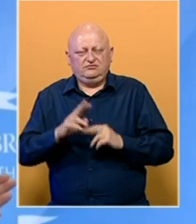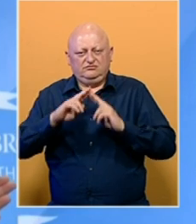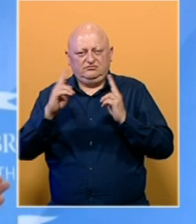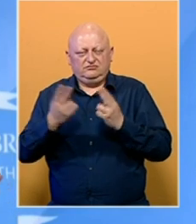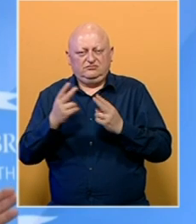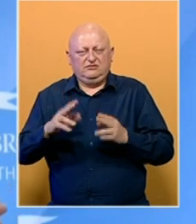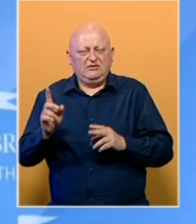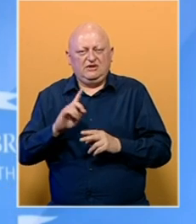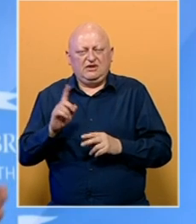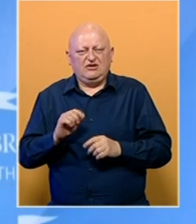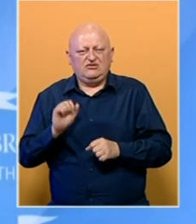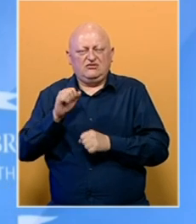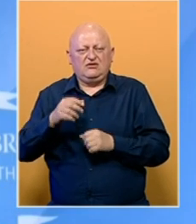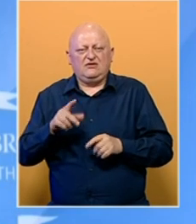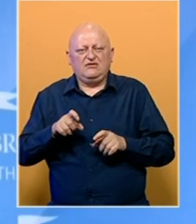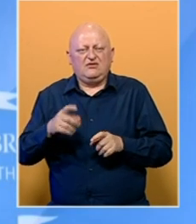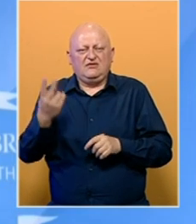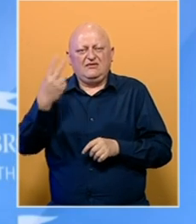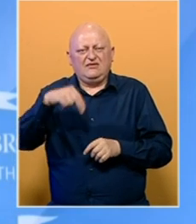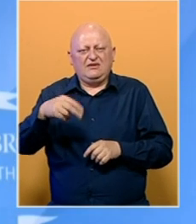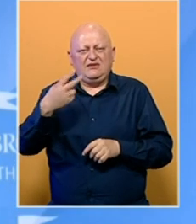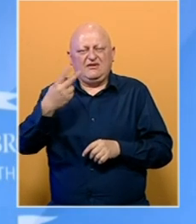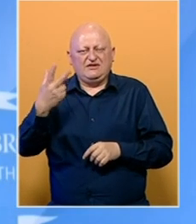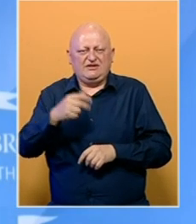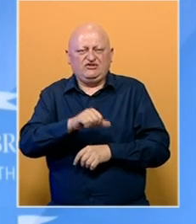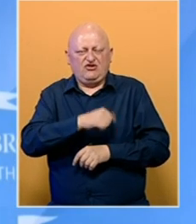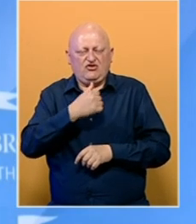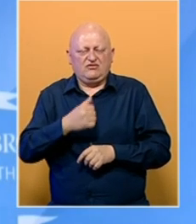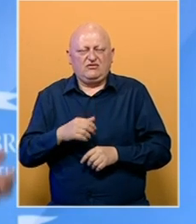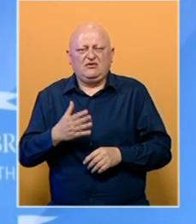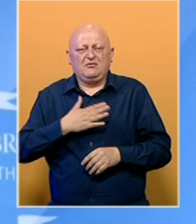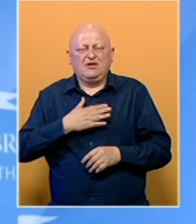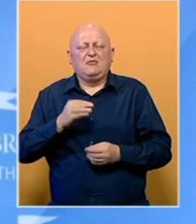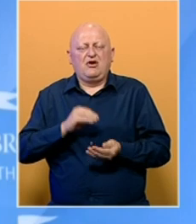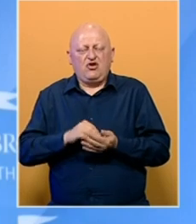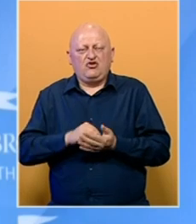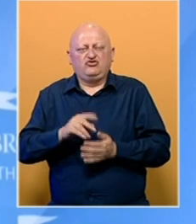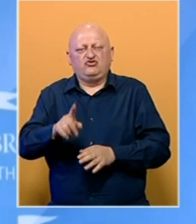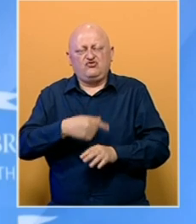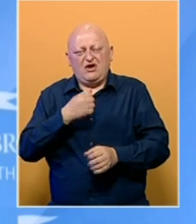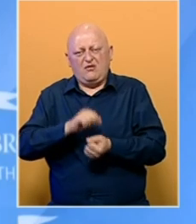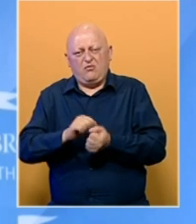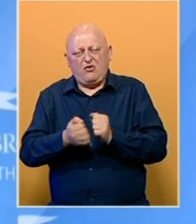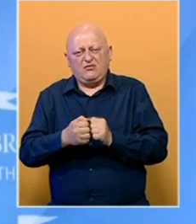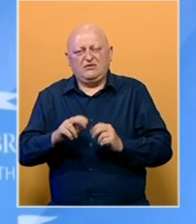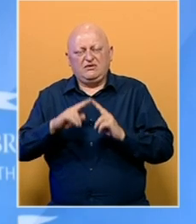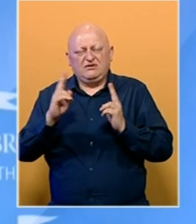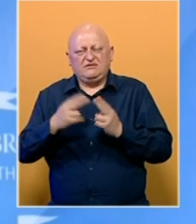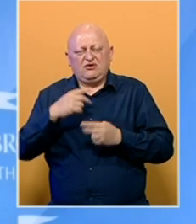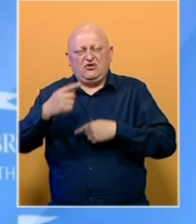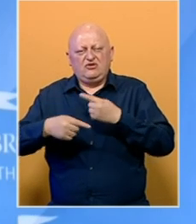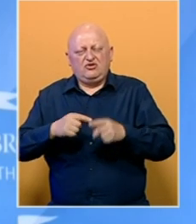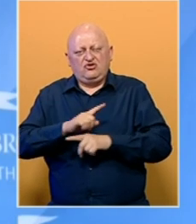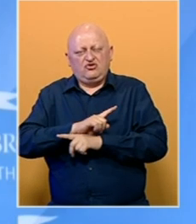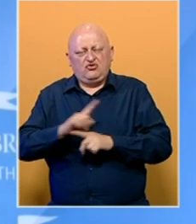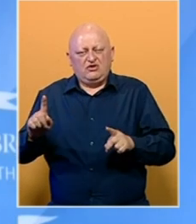kao cijelina neće nadvladati virus do 2023. godine. Pred nama je još uvijek duga borba, a svijet koji slijedi će biti